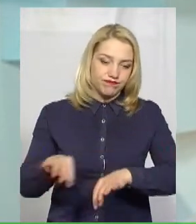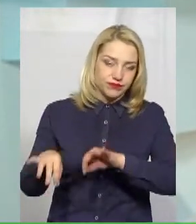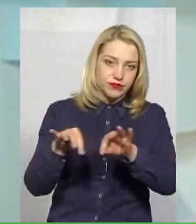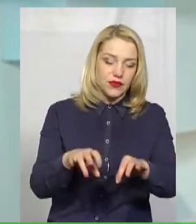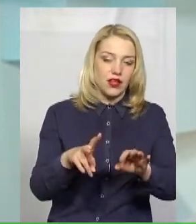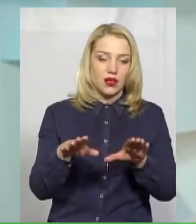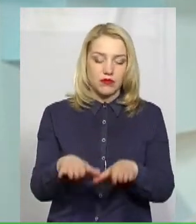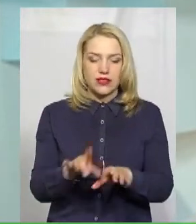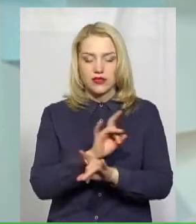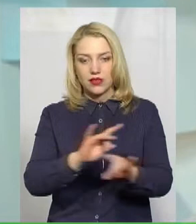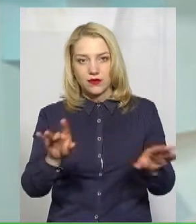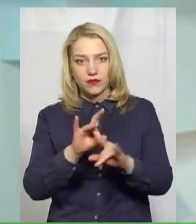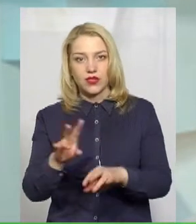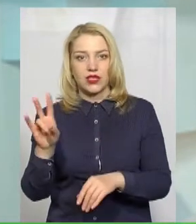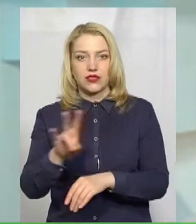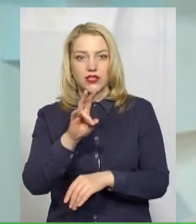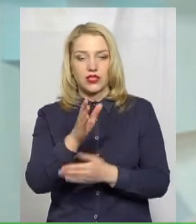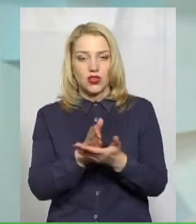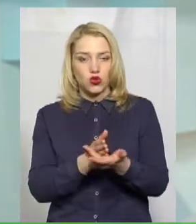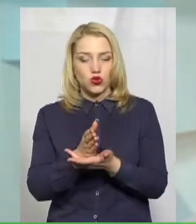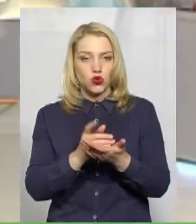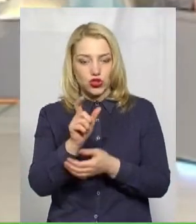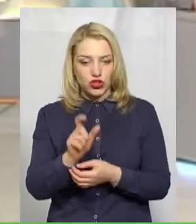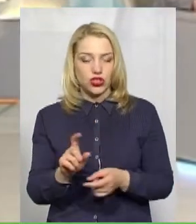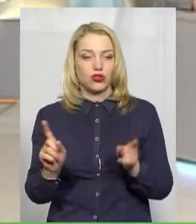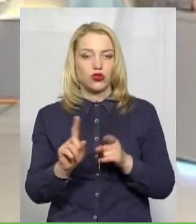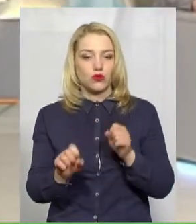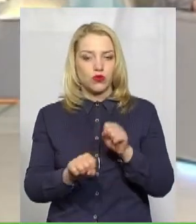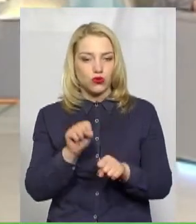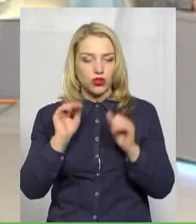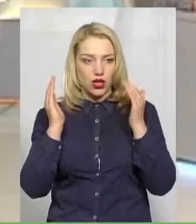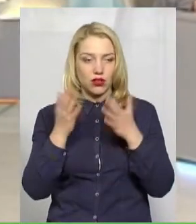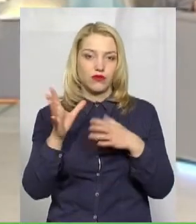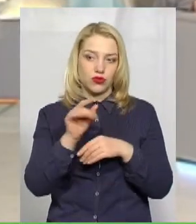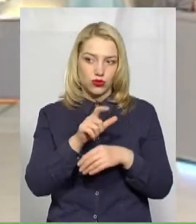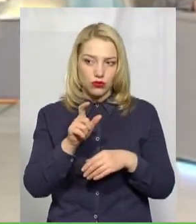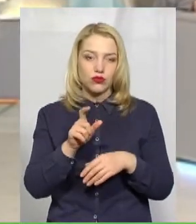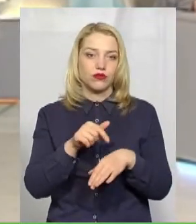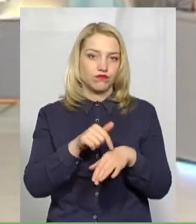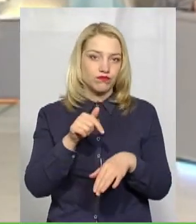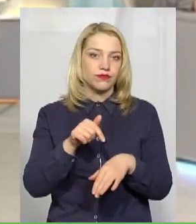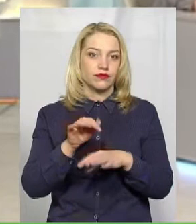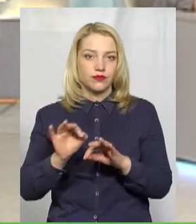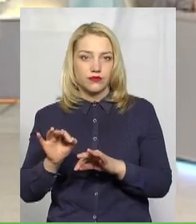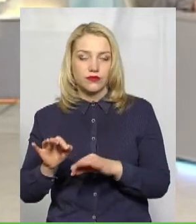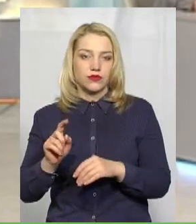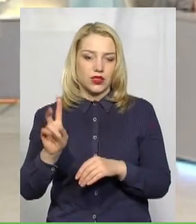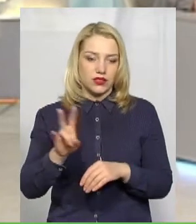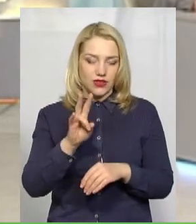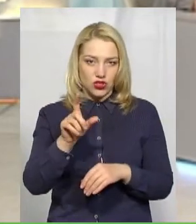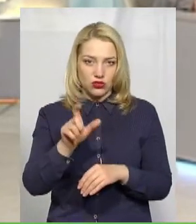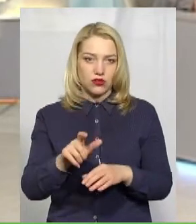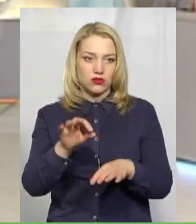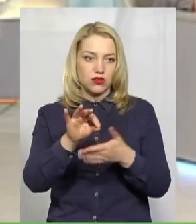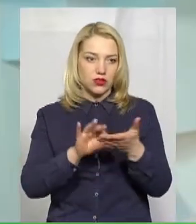які були на місці, так і священнослужителю, що це порушення норм карантину. Всі реагують дуже адекватно, священнослужитель одразу перепиняє